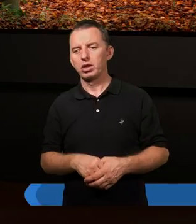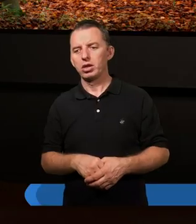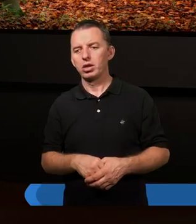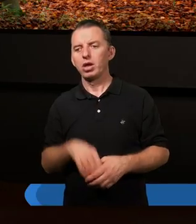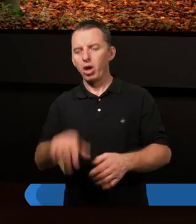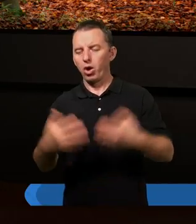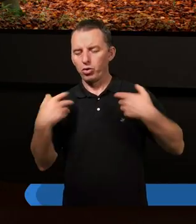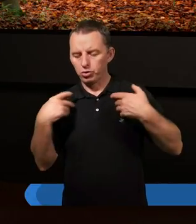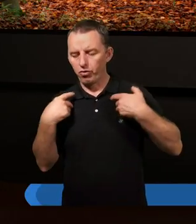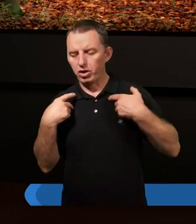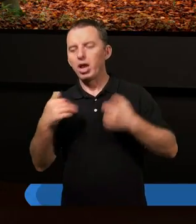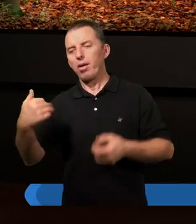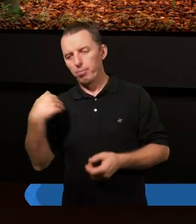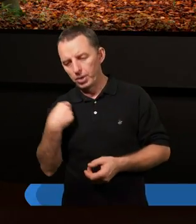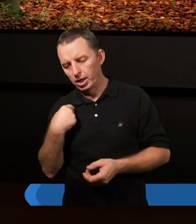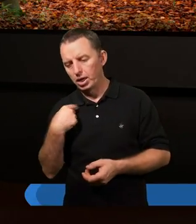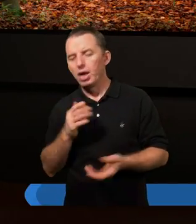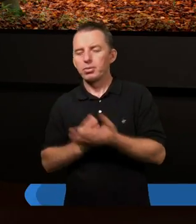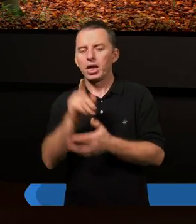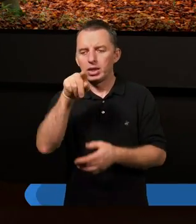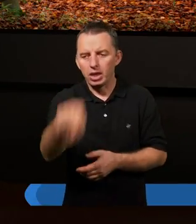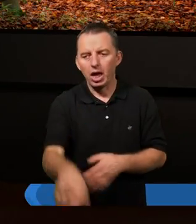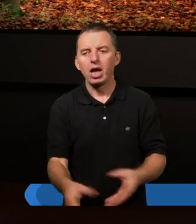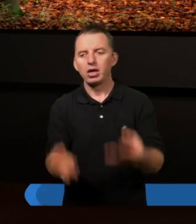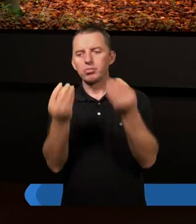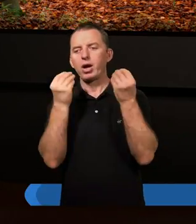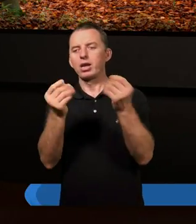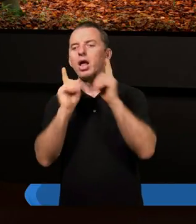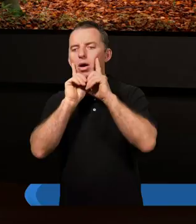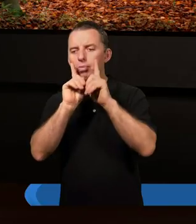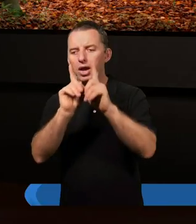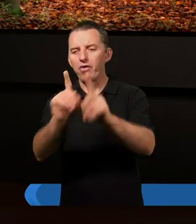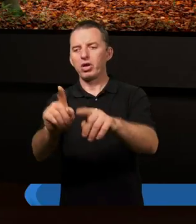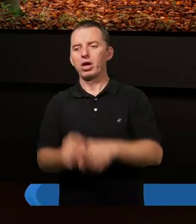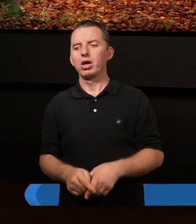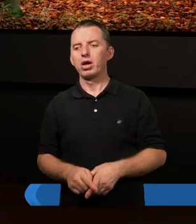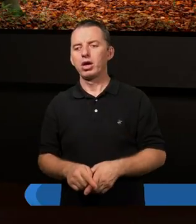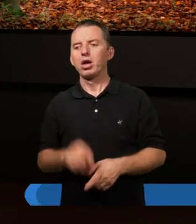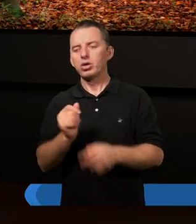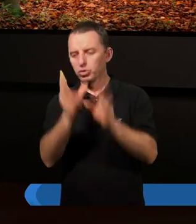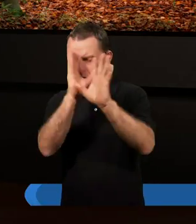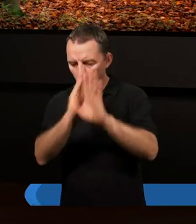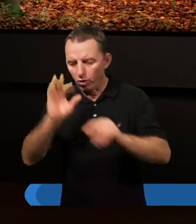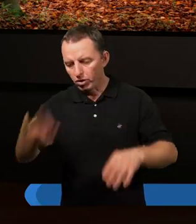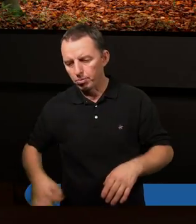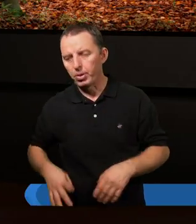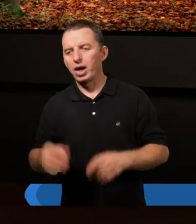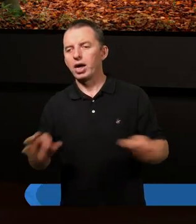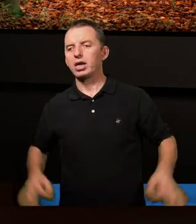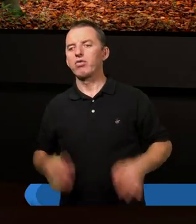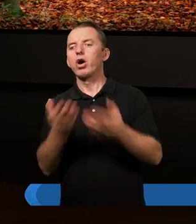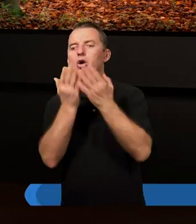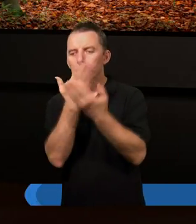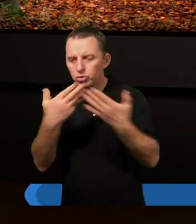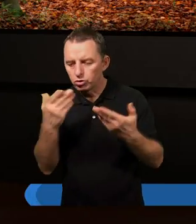ożywieni byli przez te wspaniałe, wspaniałe prawdy. Dlatego, szanowni Państwo, cieszę się, że